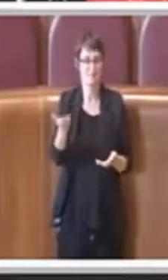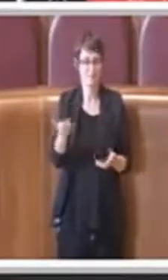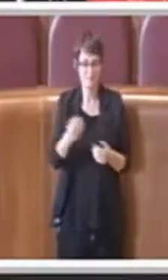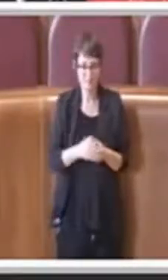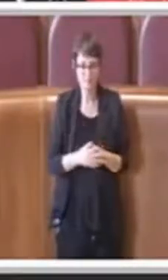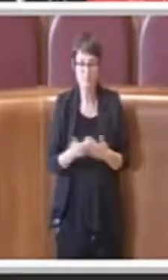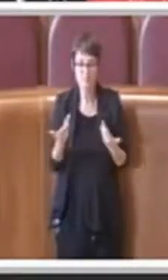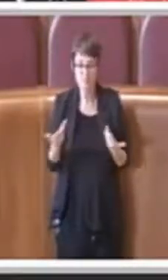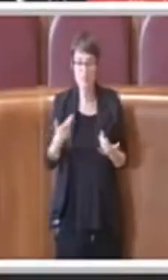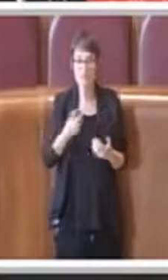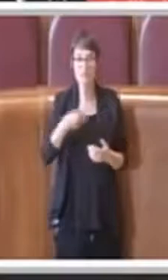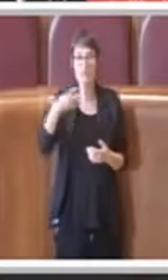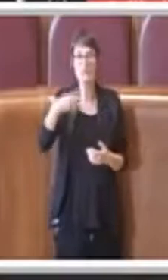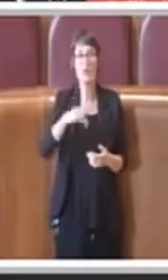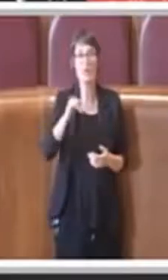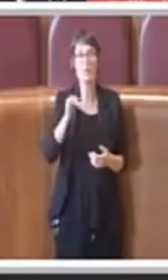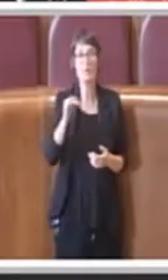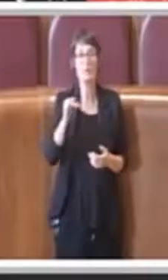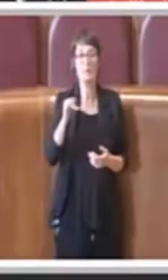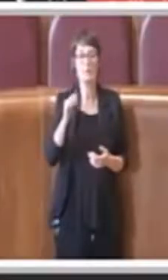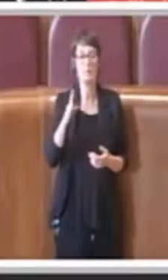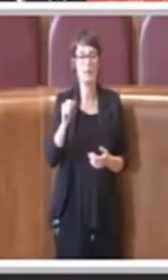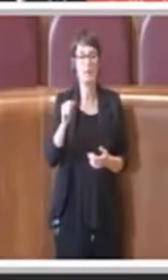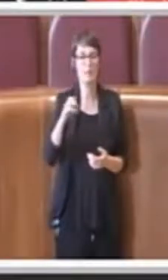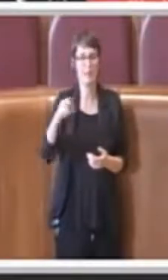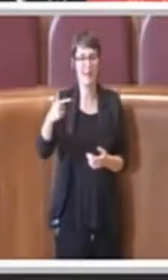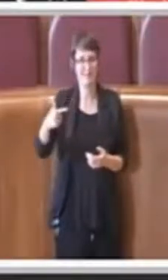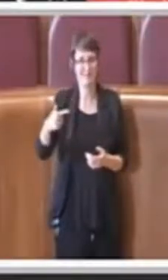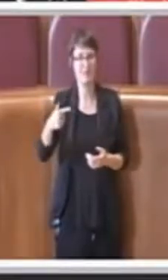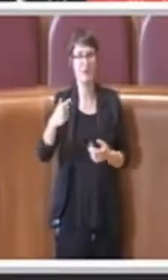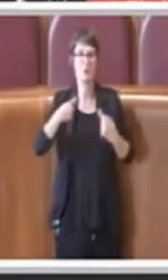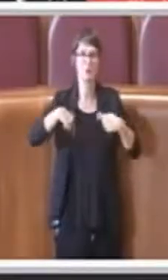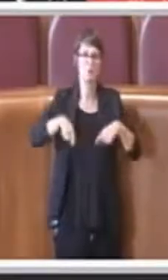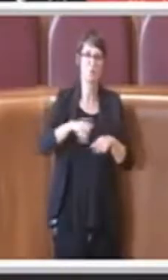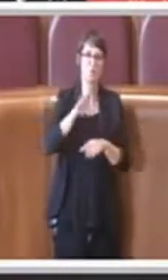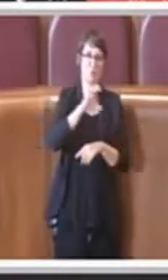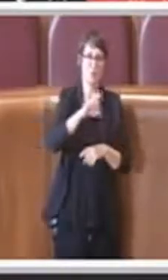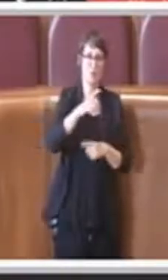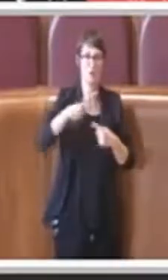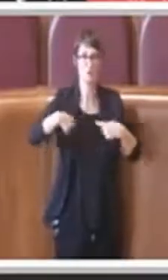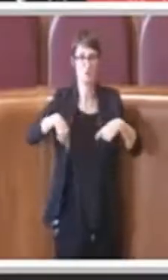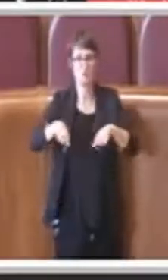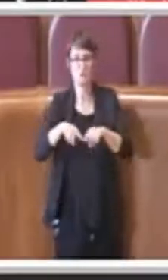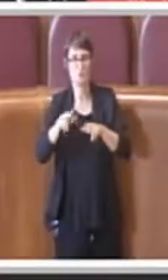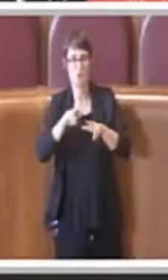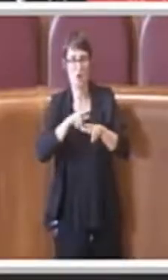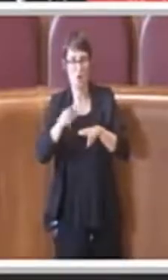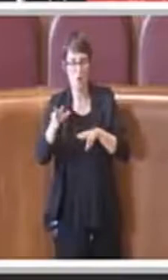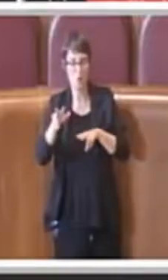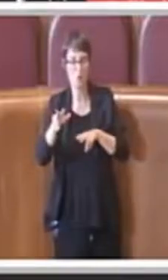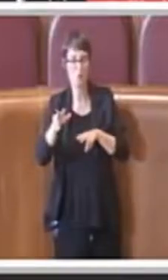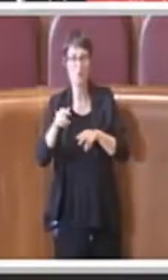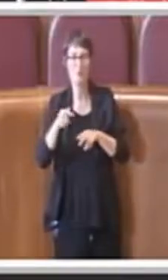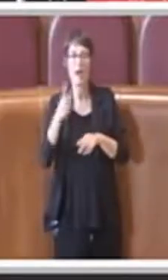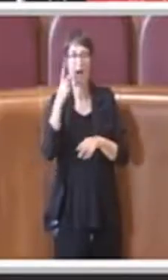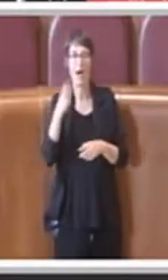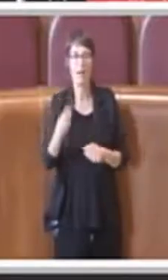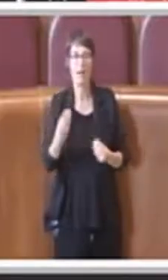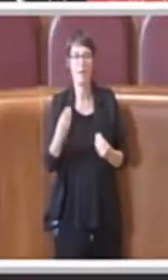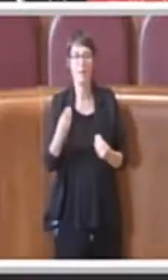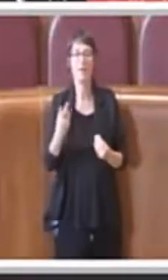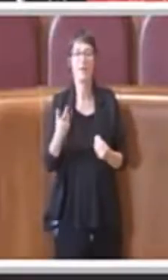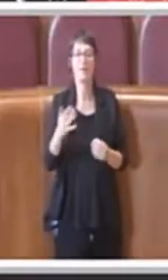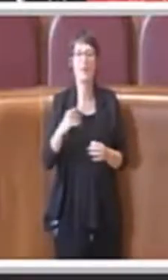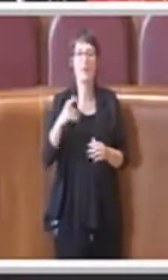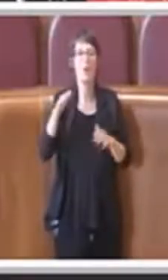prevede il MIBACT, giunta regionale e giunta comunale, alcuni di questi posteggi sono stati non delocalizzati o spostati in altro